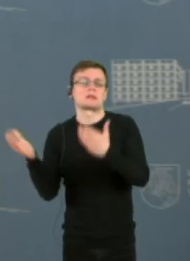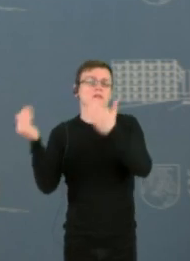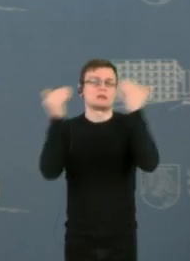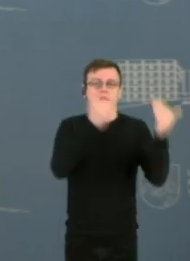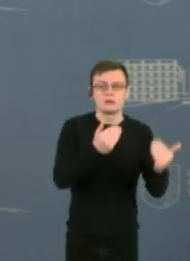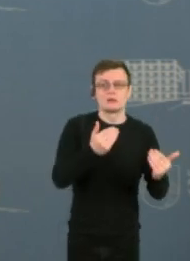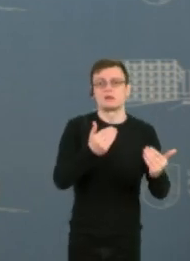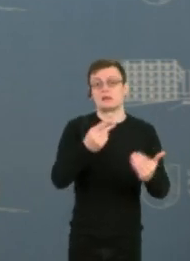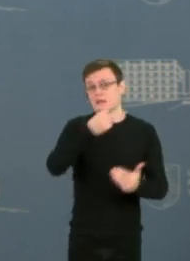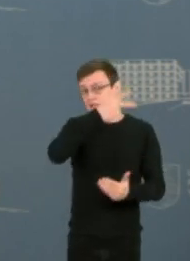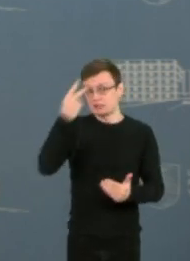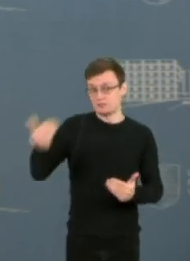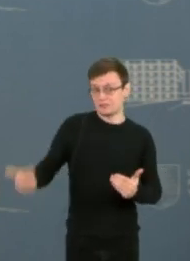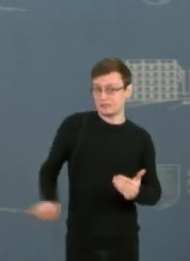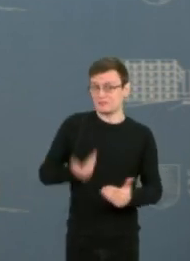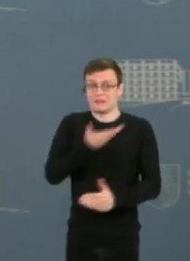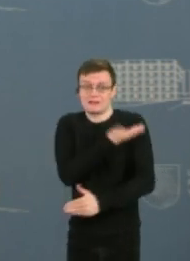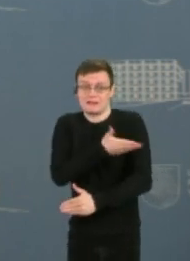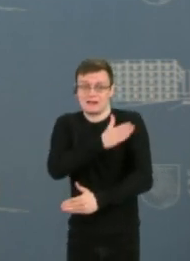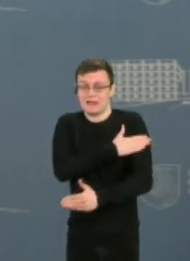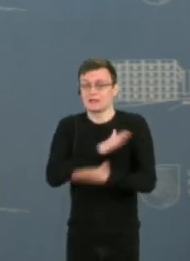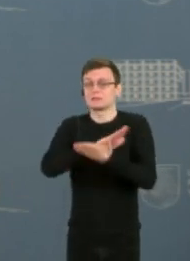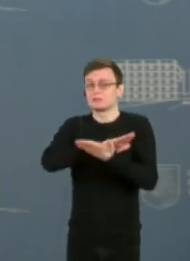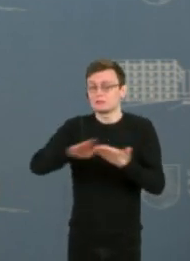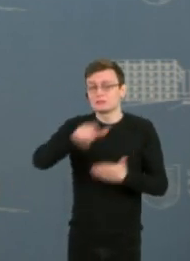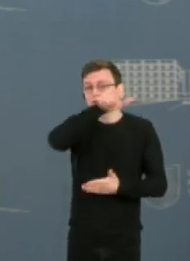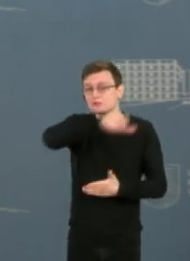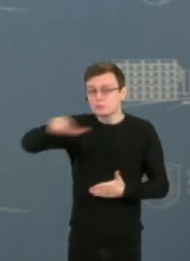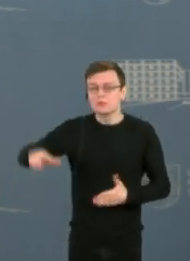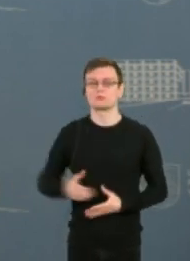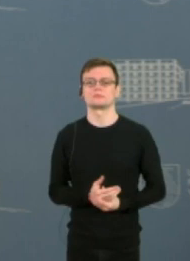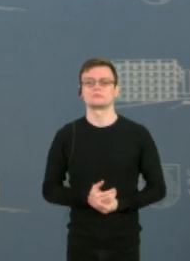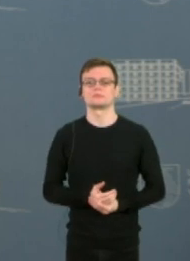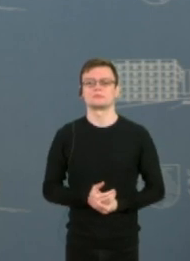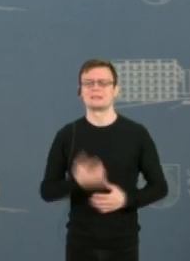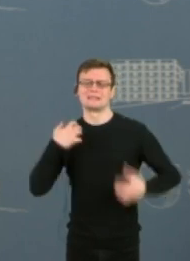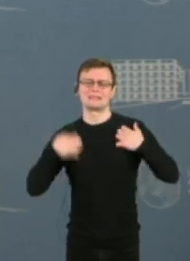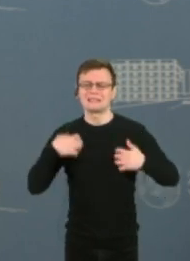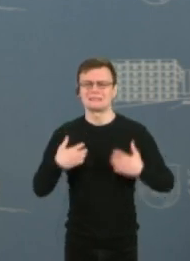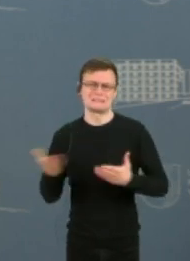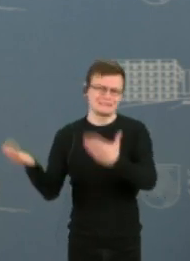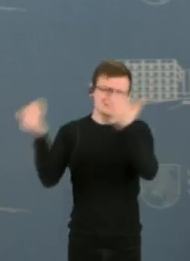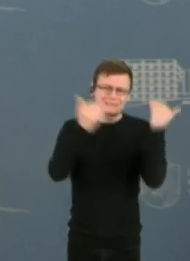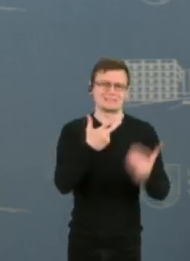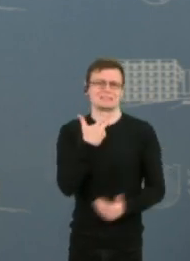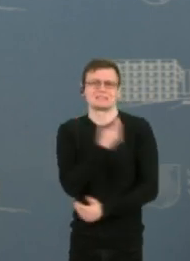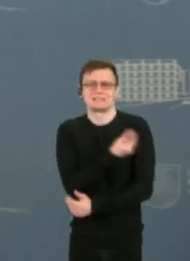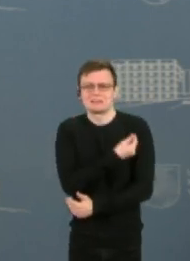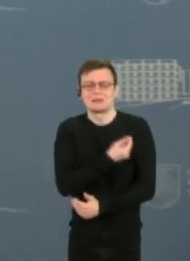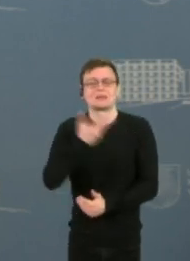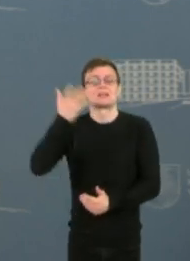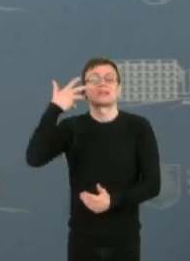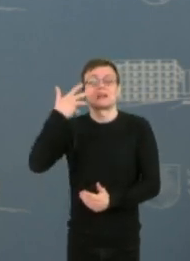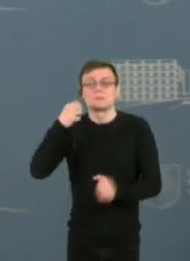Lietuvoje gyvenančius lankus. Kaip galima greičiau pasiskiepyti, tuomet, kai bus